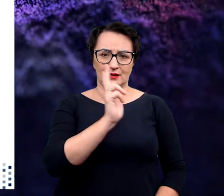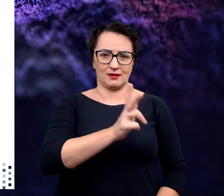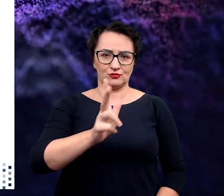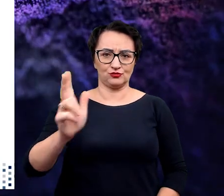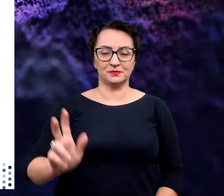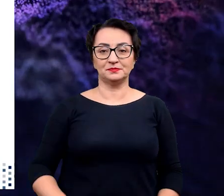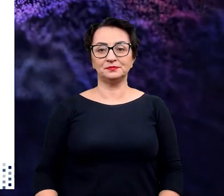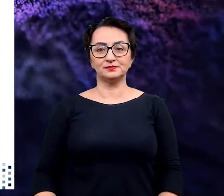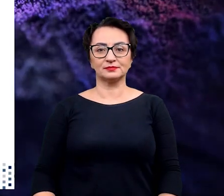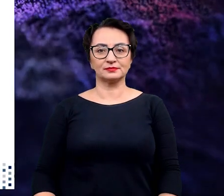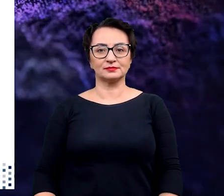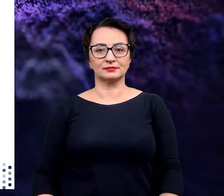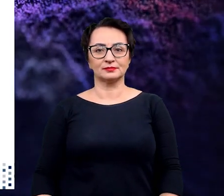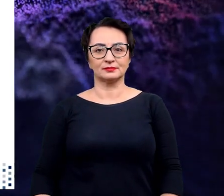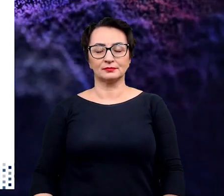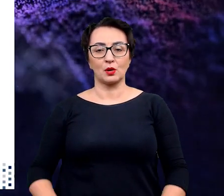każdego z Was.